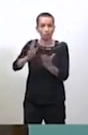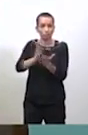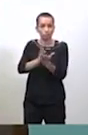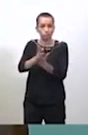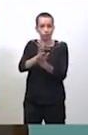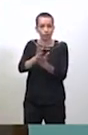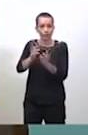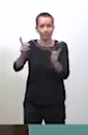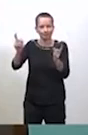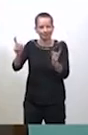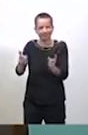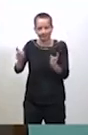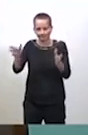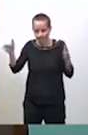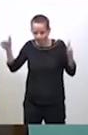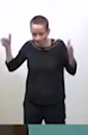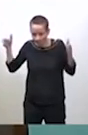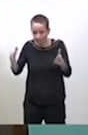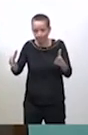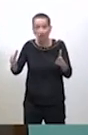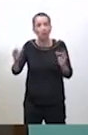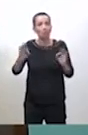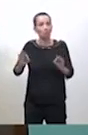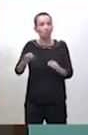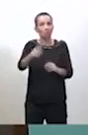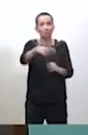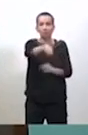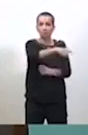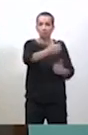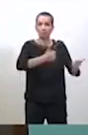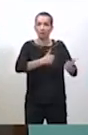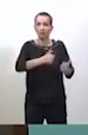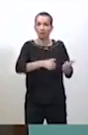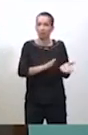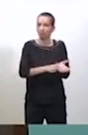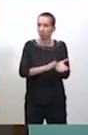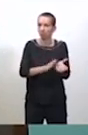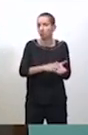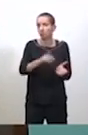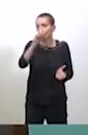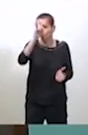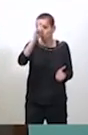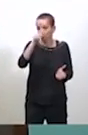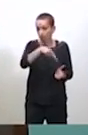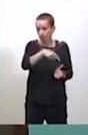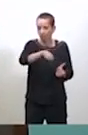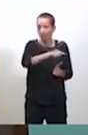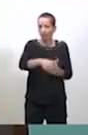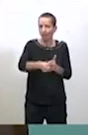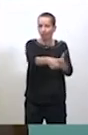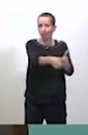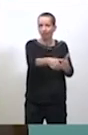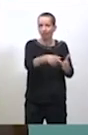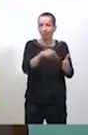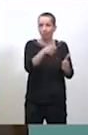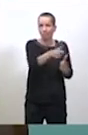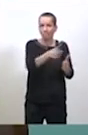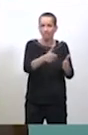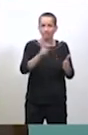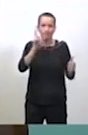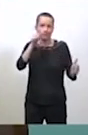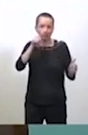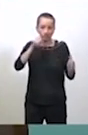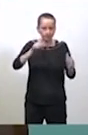souhaitons faire, a été vraiment salué par les services parce que va les aider vraiment à pouvoir prioriser leurs efforts